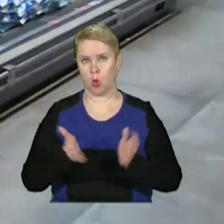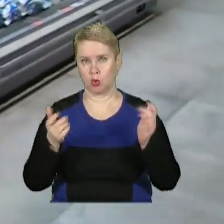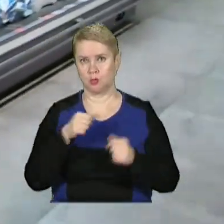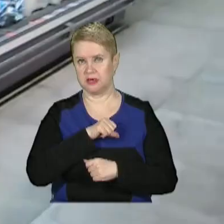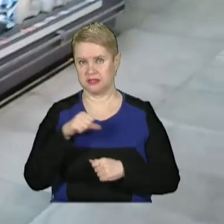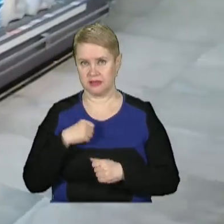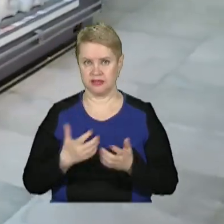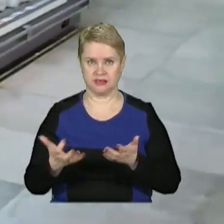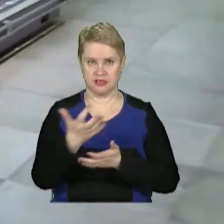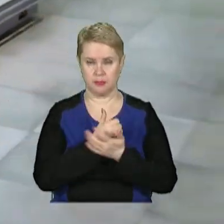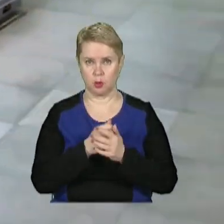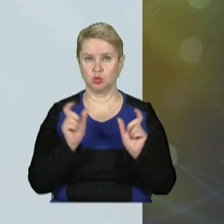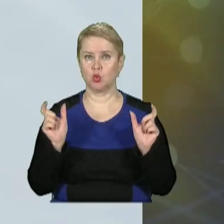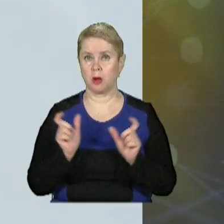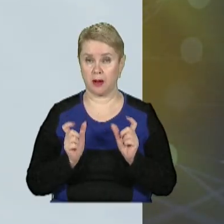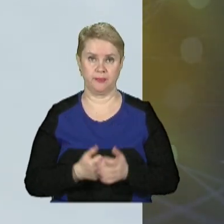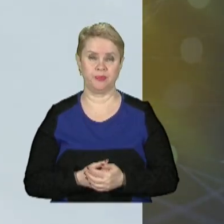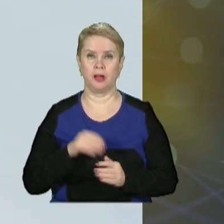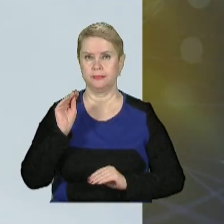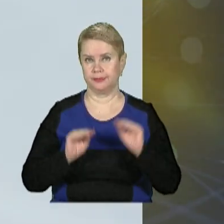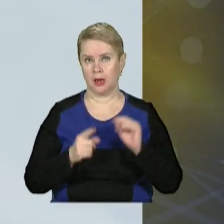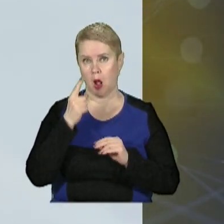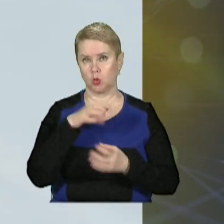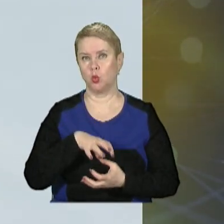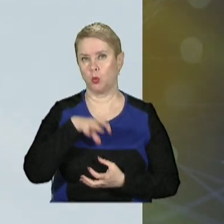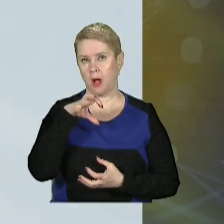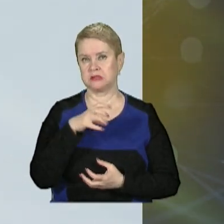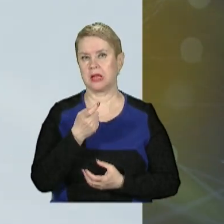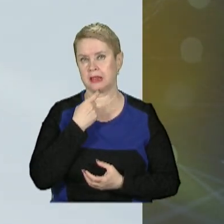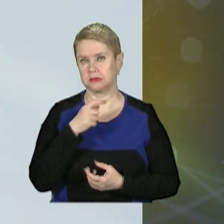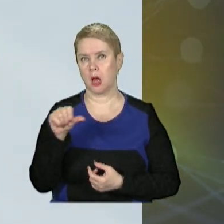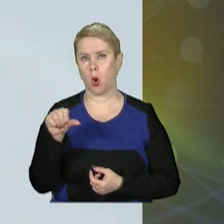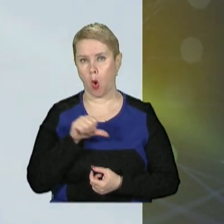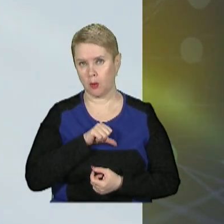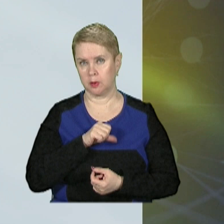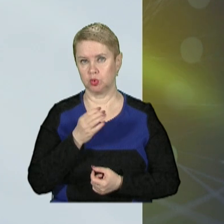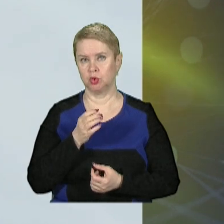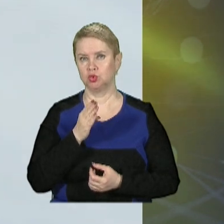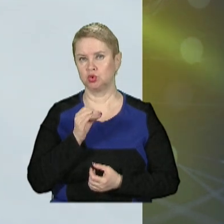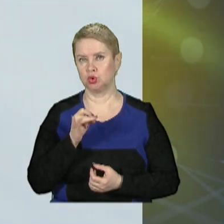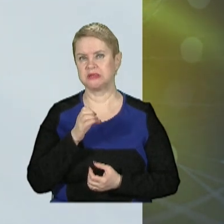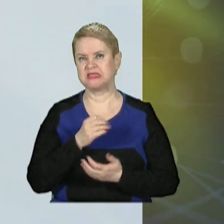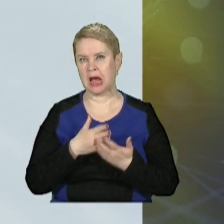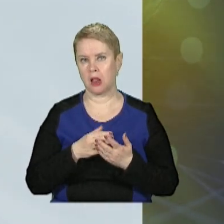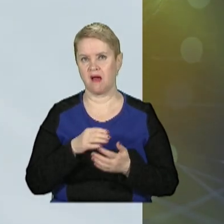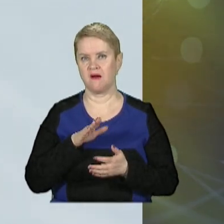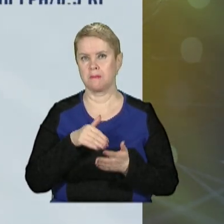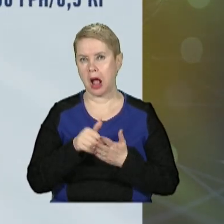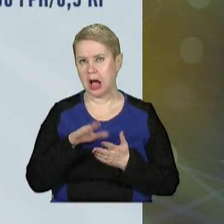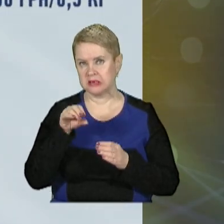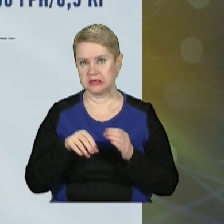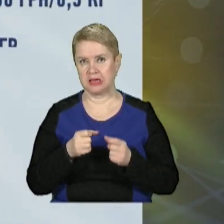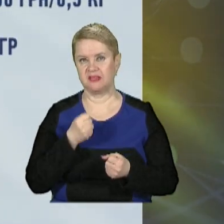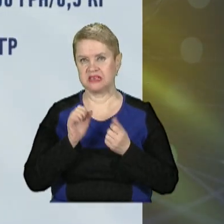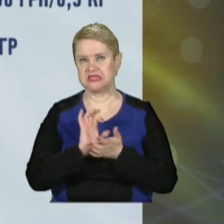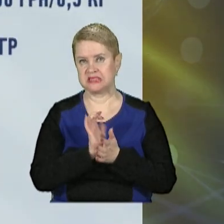ми самостійно зібрали у супермаркеті. Поклали одну паску, яйця, ковбасу, шинку, сало, вершкове масло, м'який